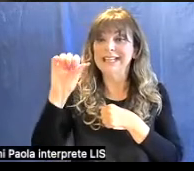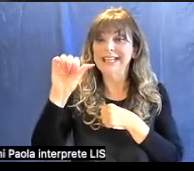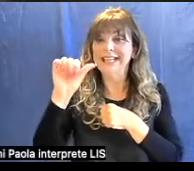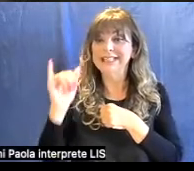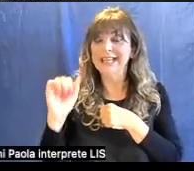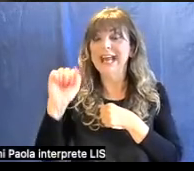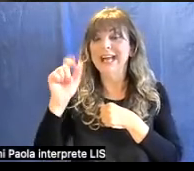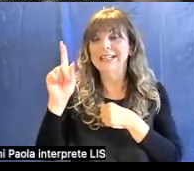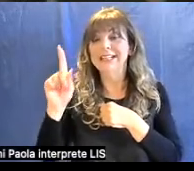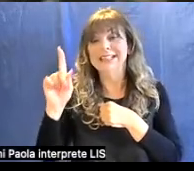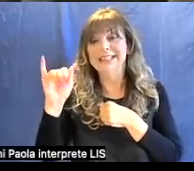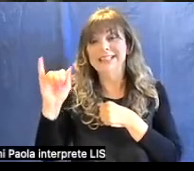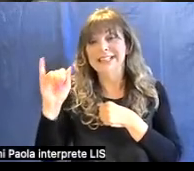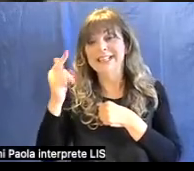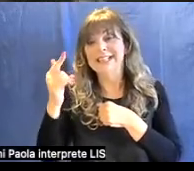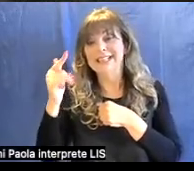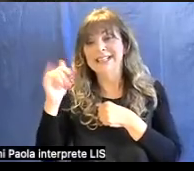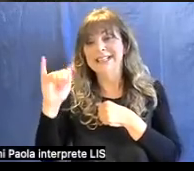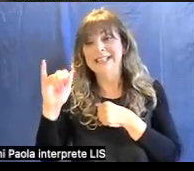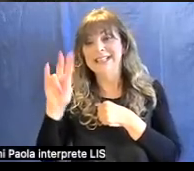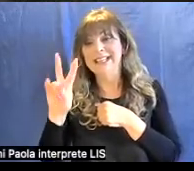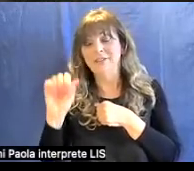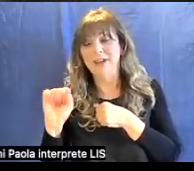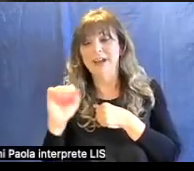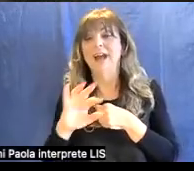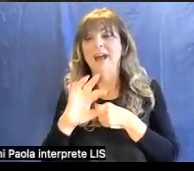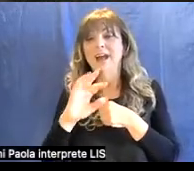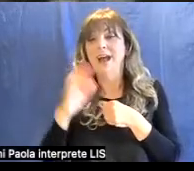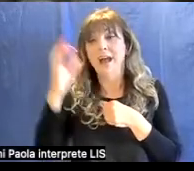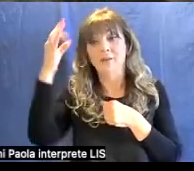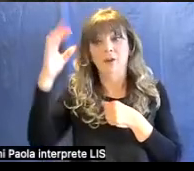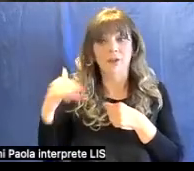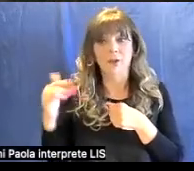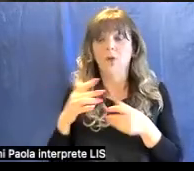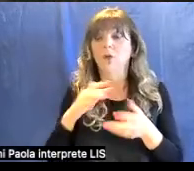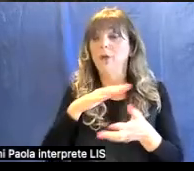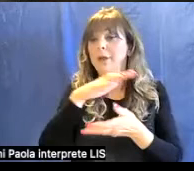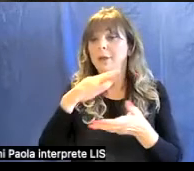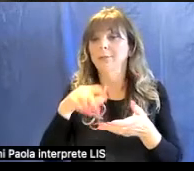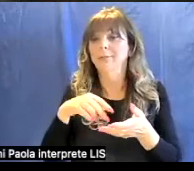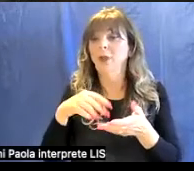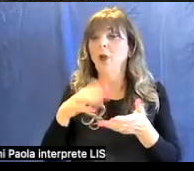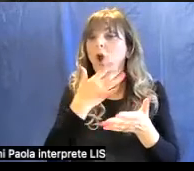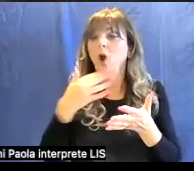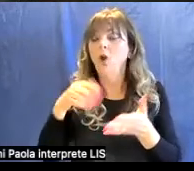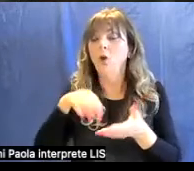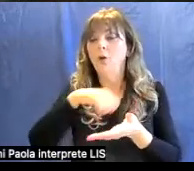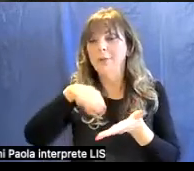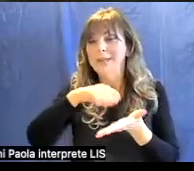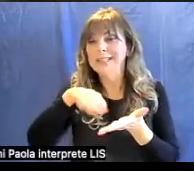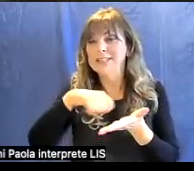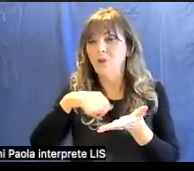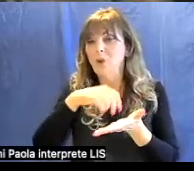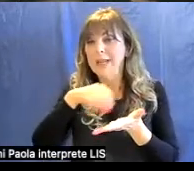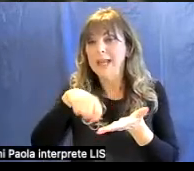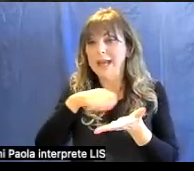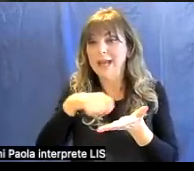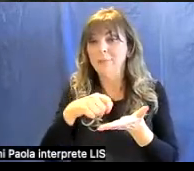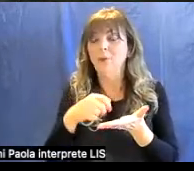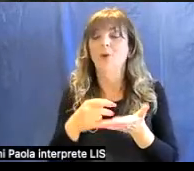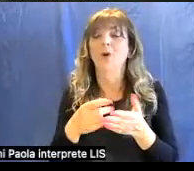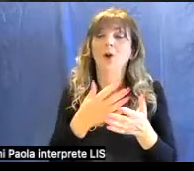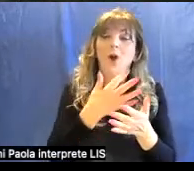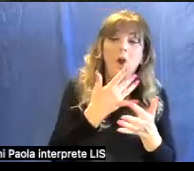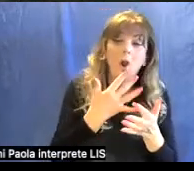capitato invece di miscolare alcuni colori in una tavolozza e sommando colore su colore il